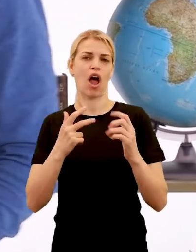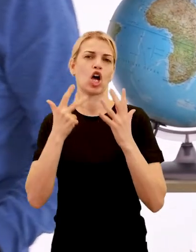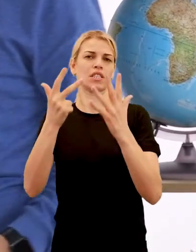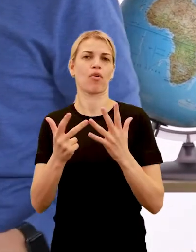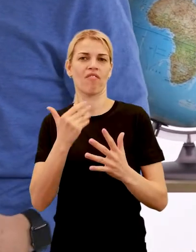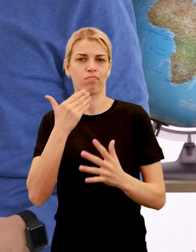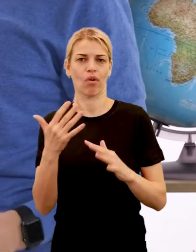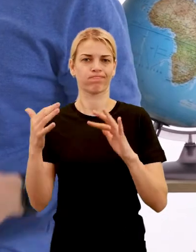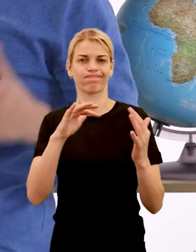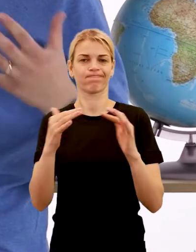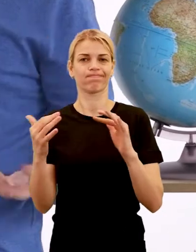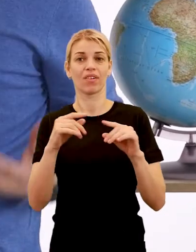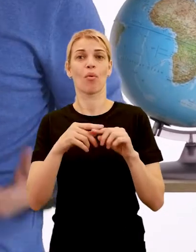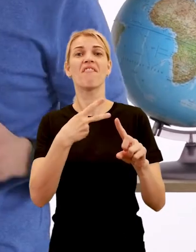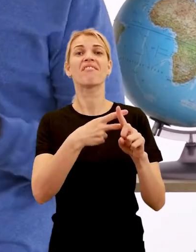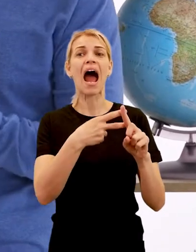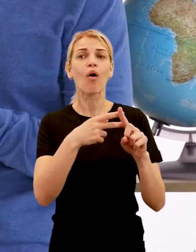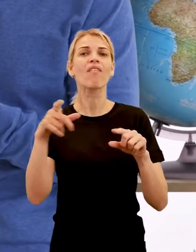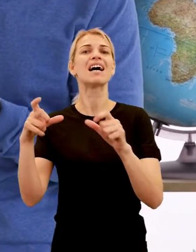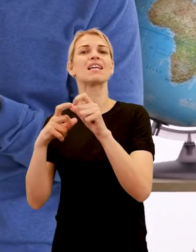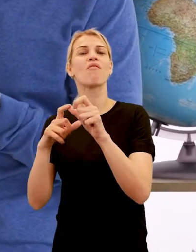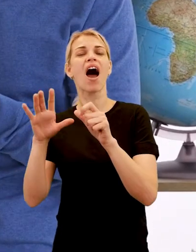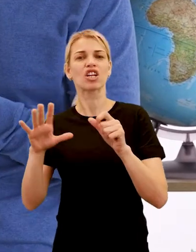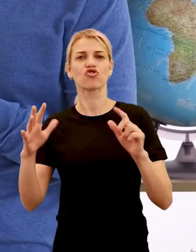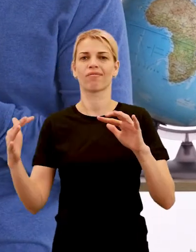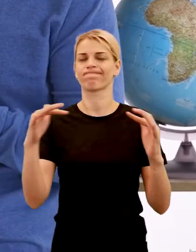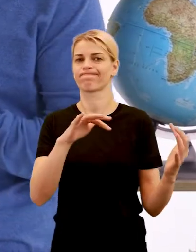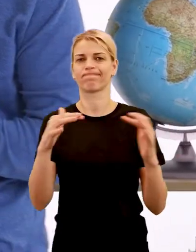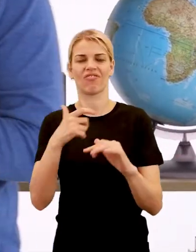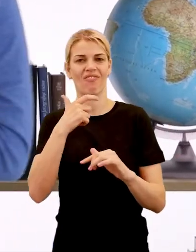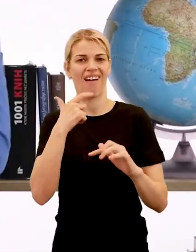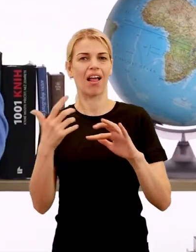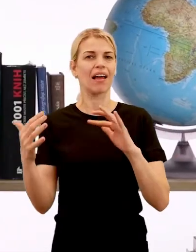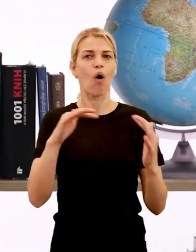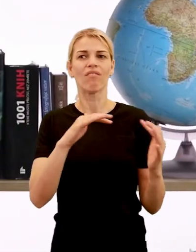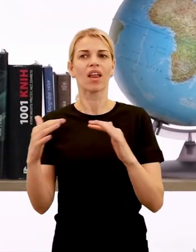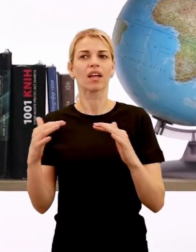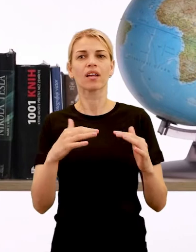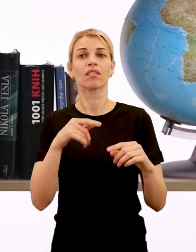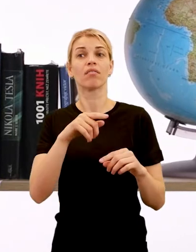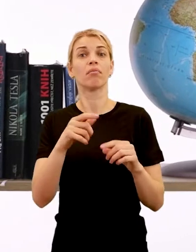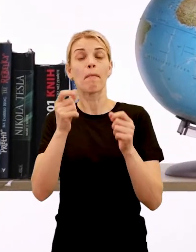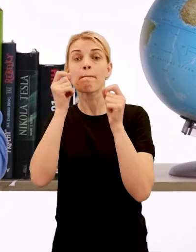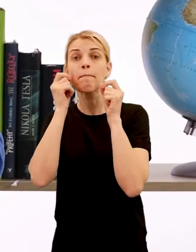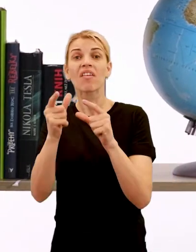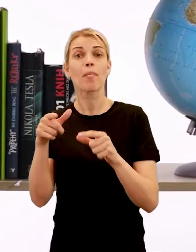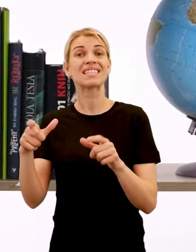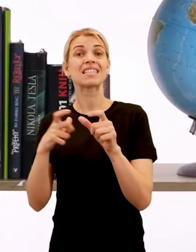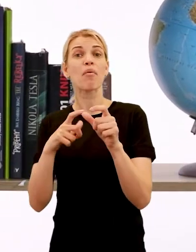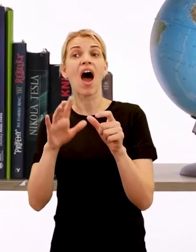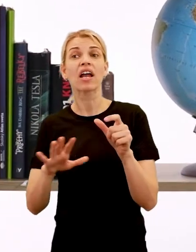Frankovia sa dostali do veľkého konfliktu so samovou ríšou a samo na prekvapenie všetkých